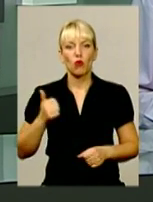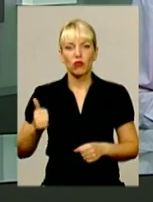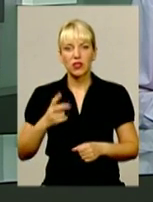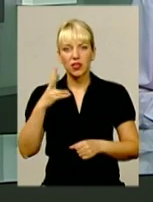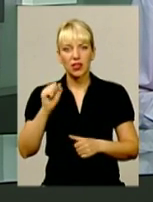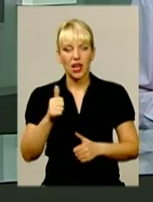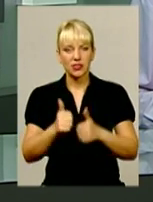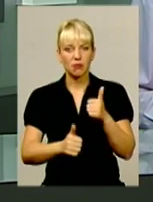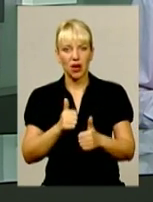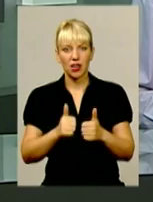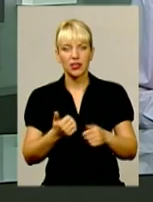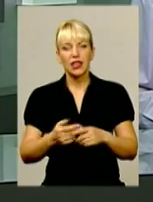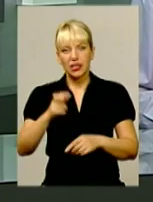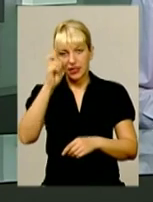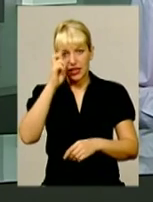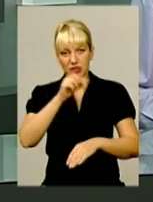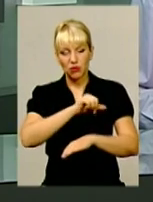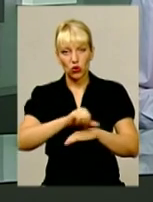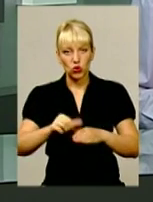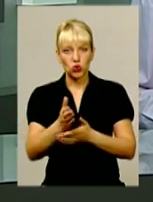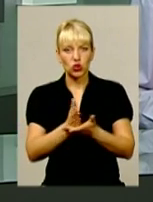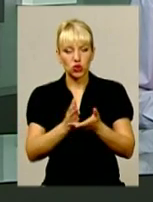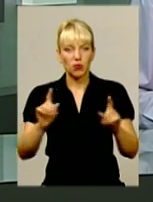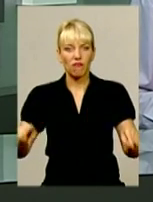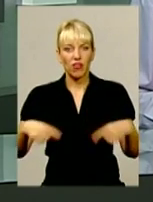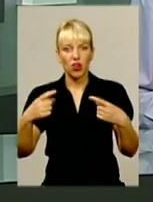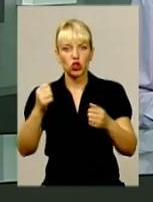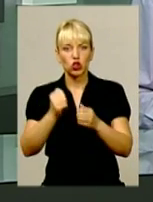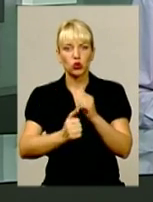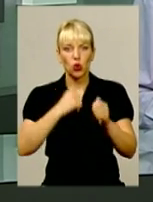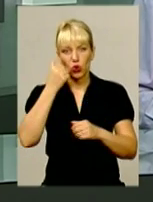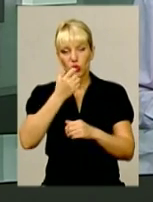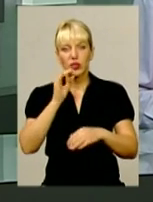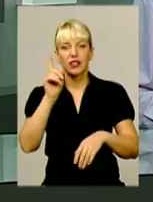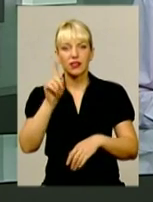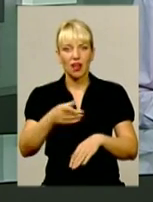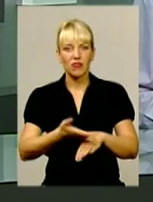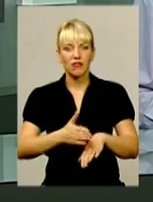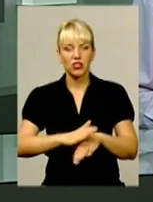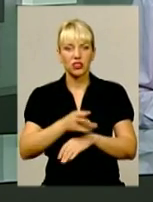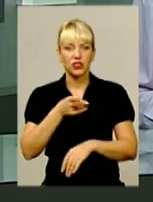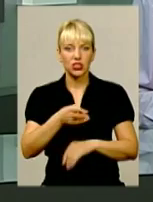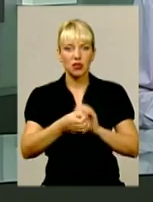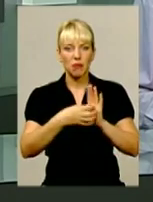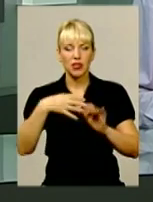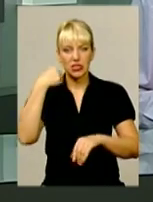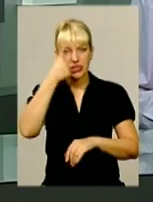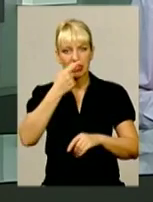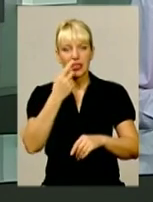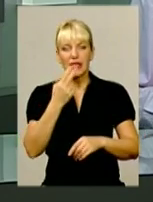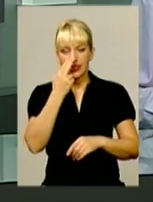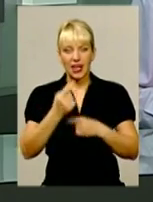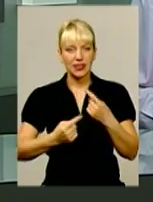змаганнях, їх Держприкордонслужба влаштовує щороку. І навіть у важкий 2015 рік цій традиції